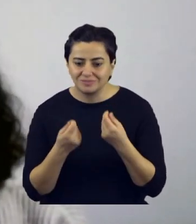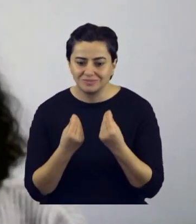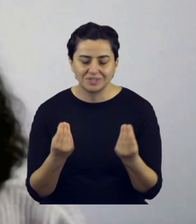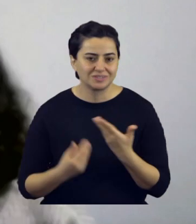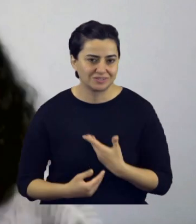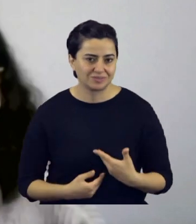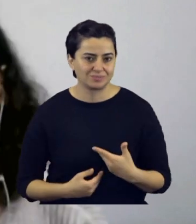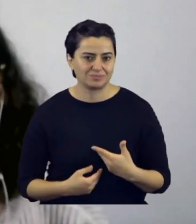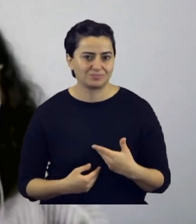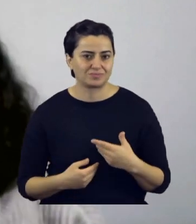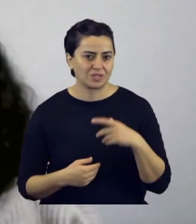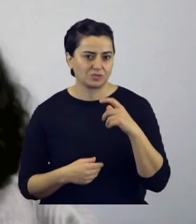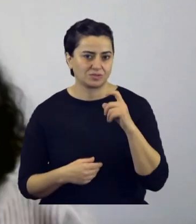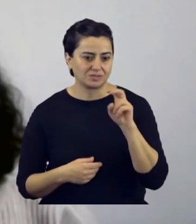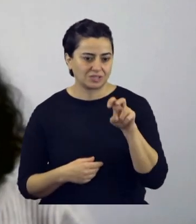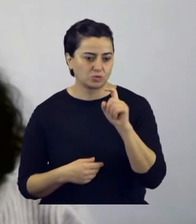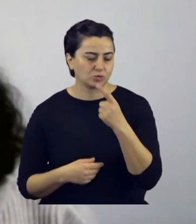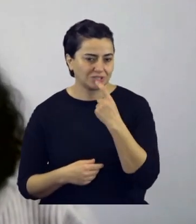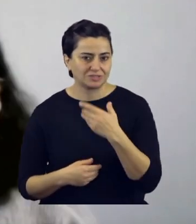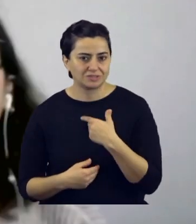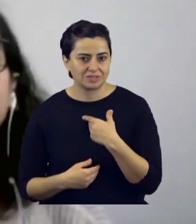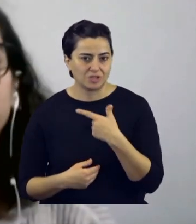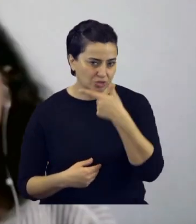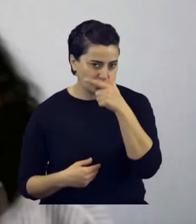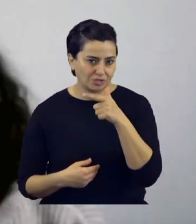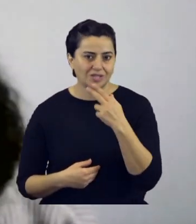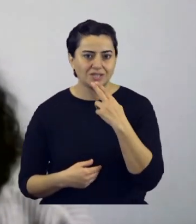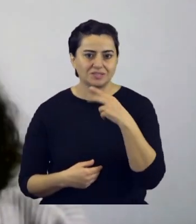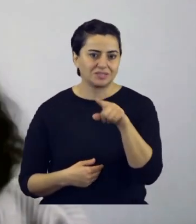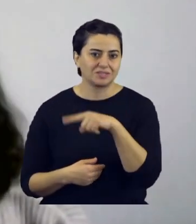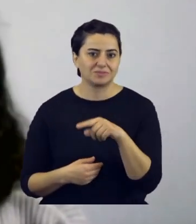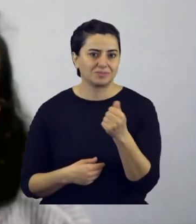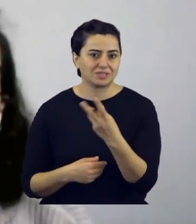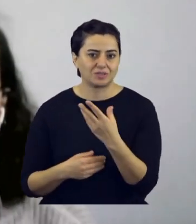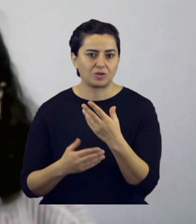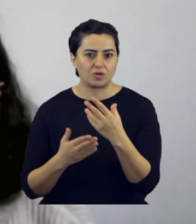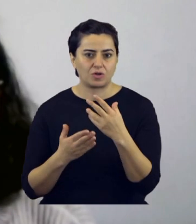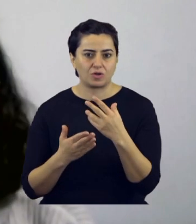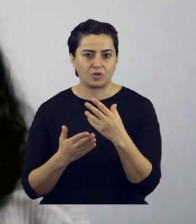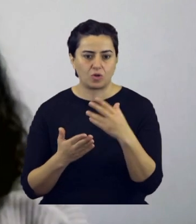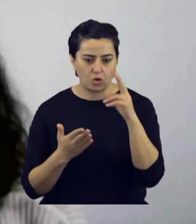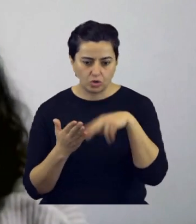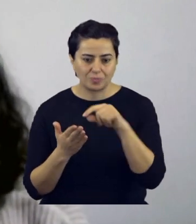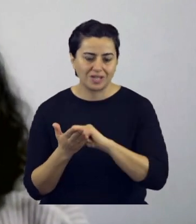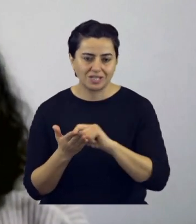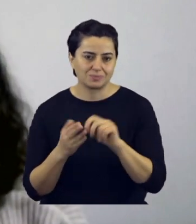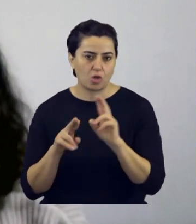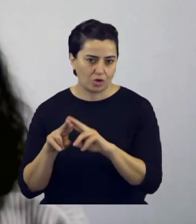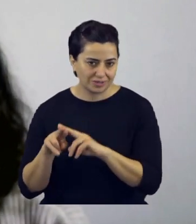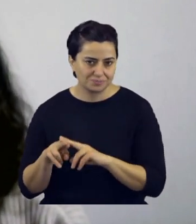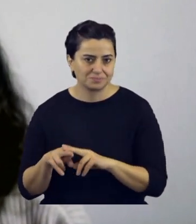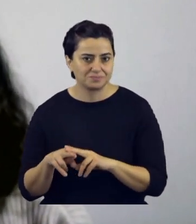Hatta 8-9 yaşlarımda köydeki kadınlara birkaçını isteyenlere okuma yazma